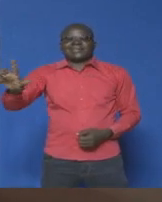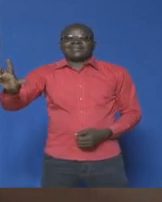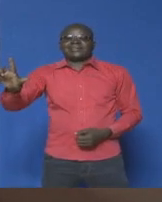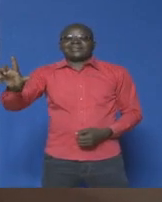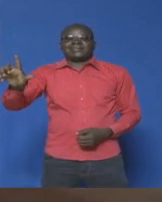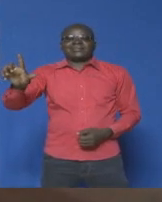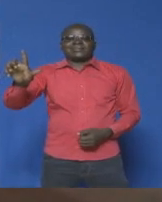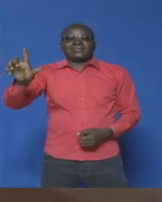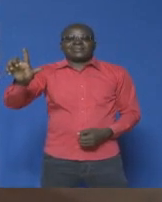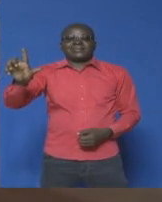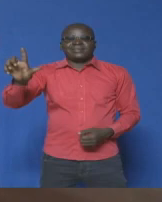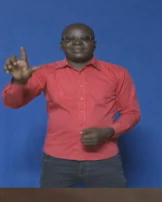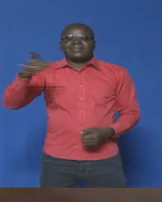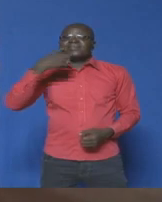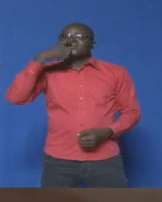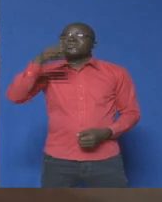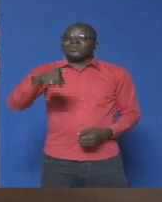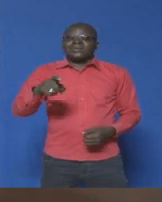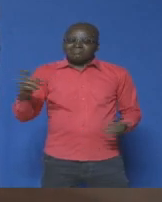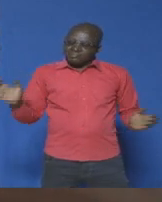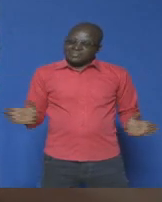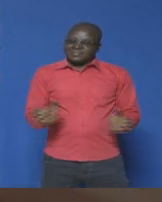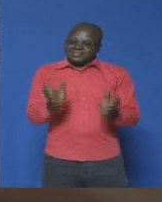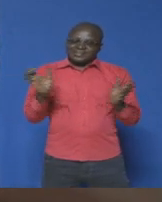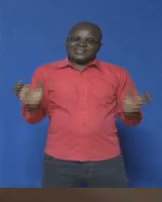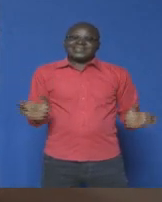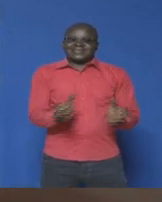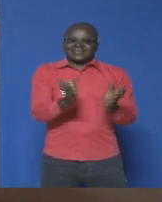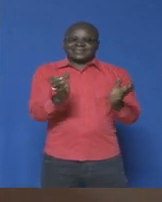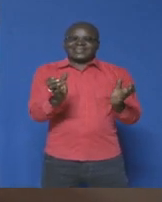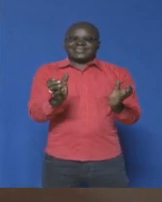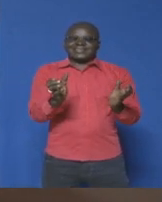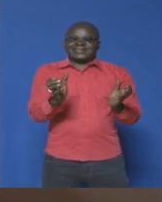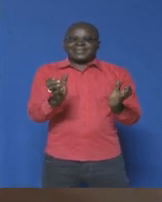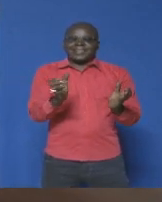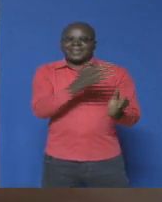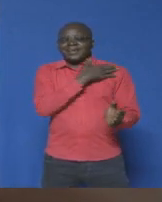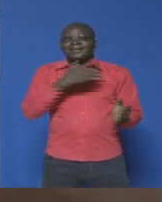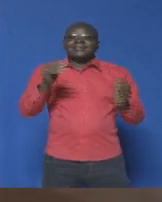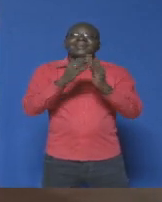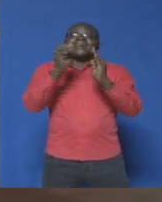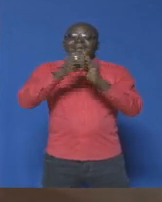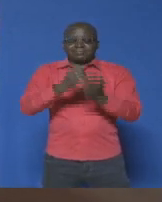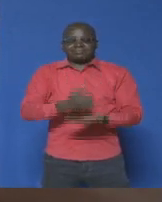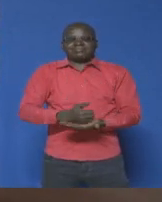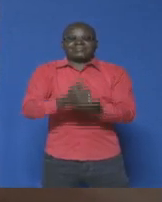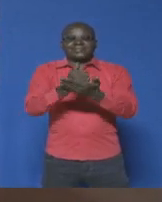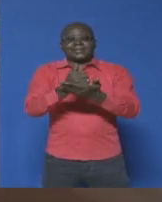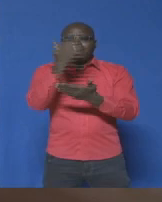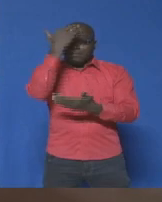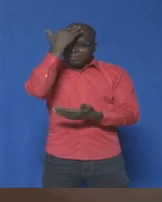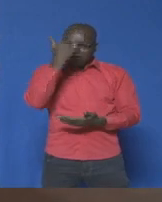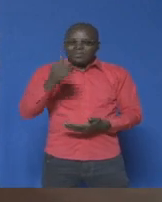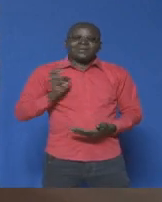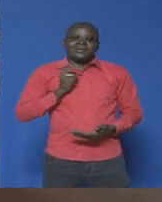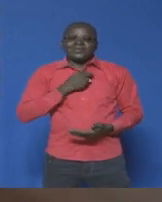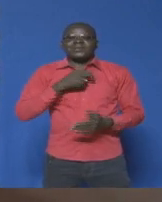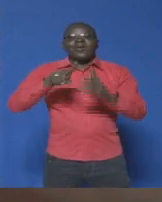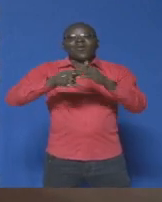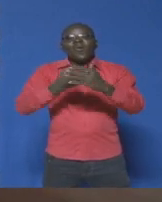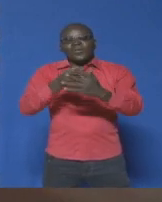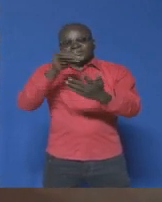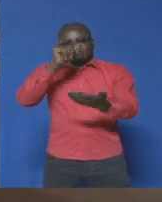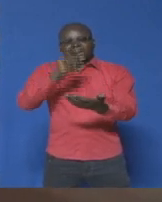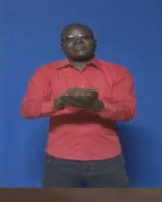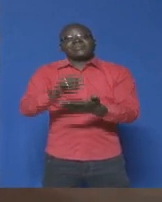doit être encouragée et également soutenue. C'est pourquoi nous avons tenu à commencer par cette région-là